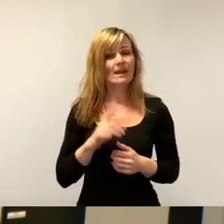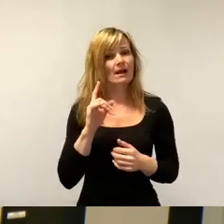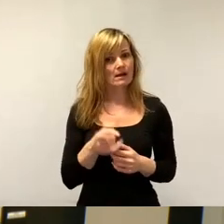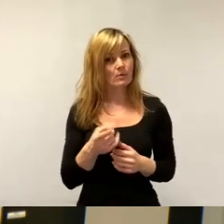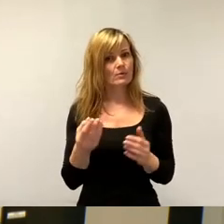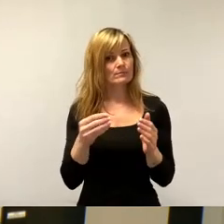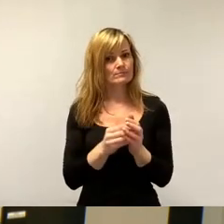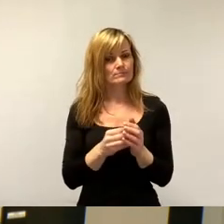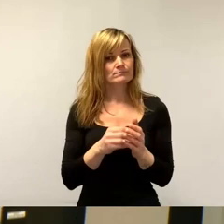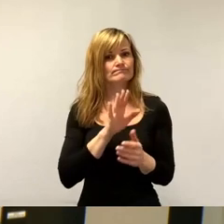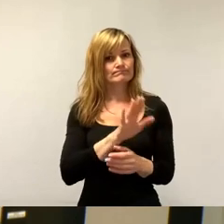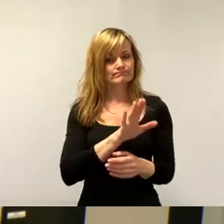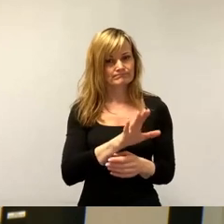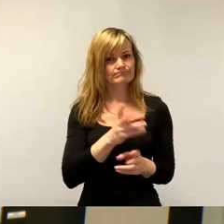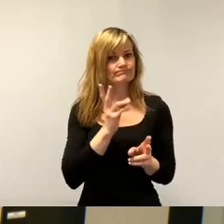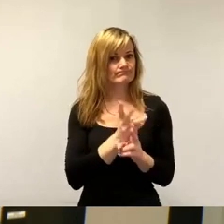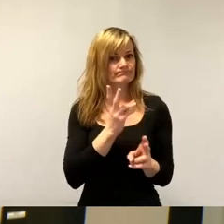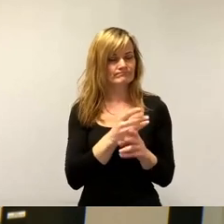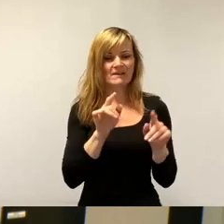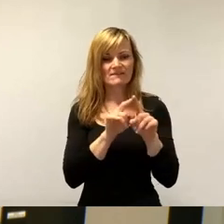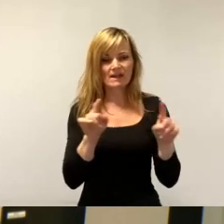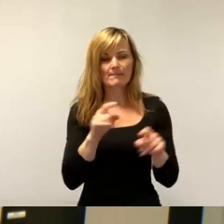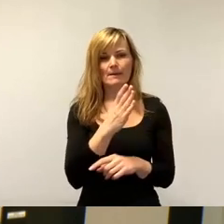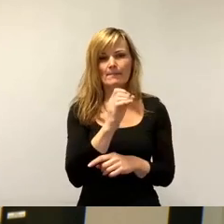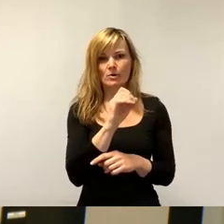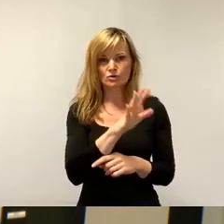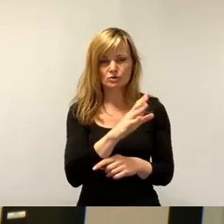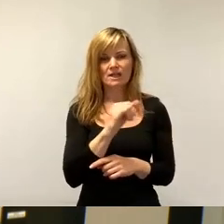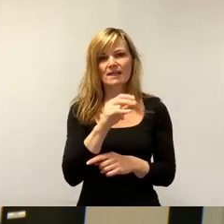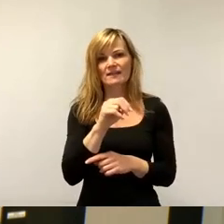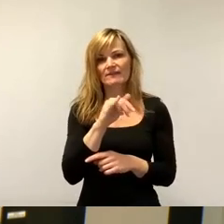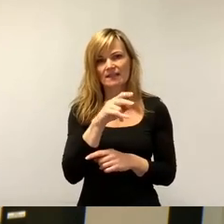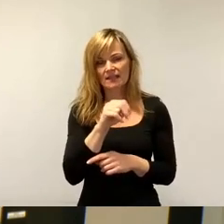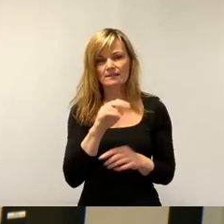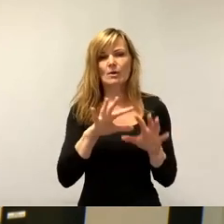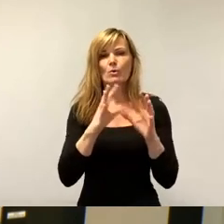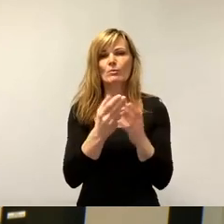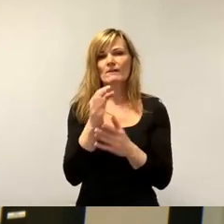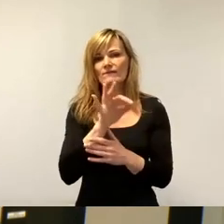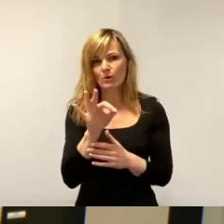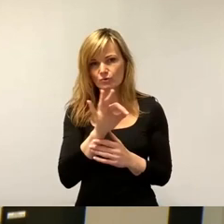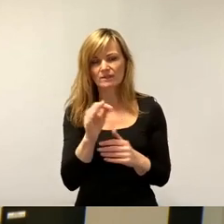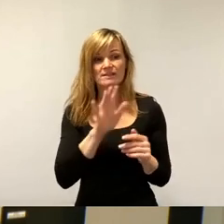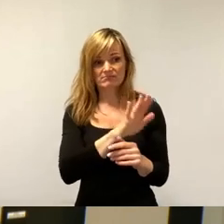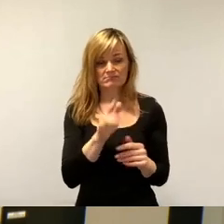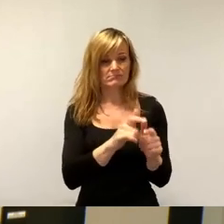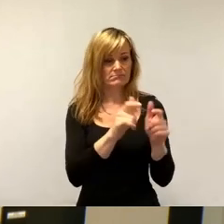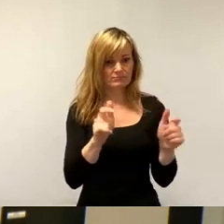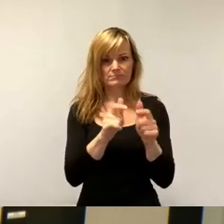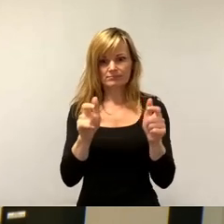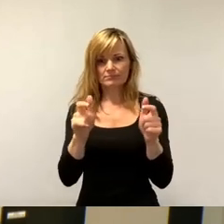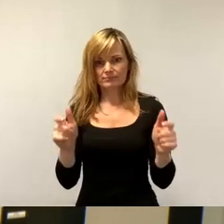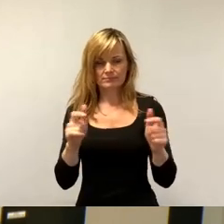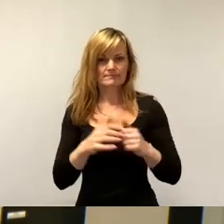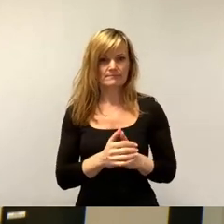Erweiterungen der bestehenden Firmen, wie Bosch oder Infineon oder Global Foundries und die vielen Zulieferfirmen. Das heißt, mit 10.000 Arbeitsplätzen in den